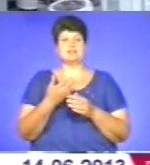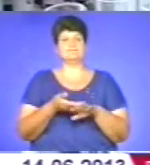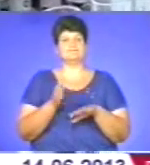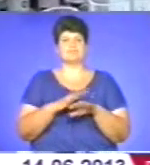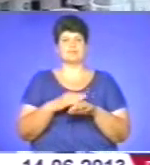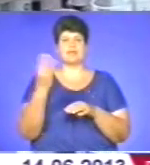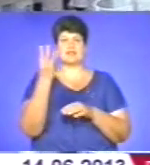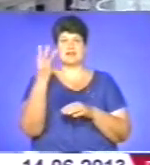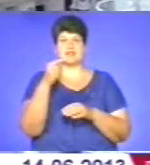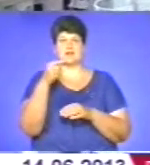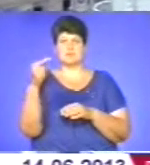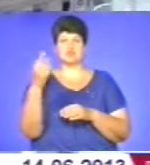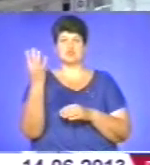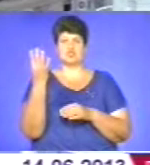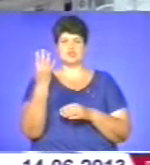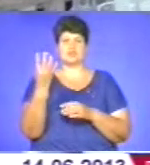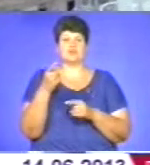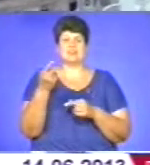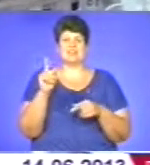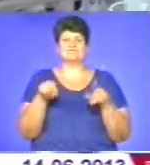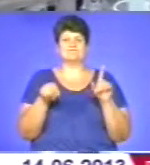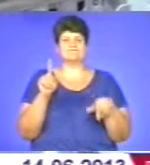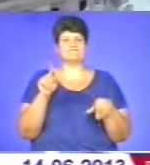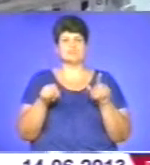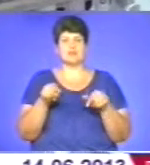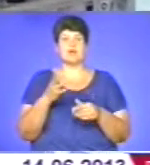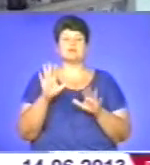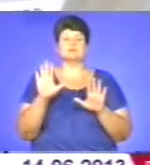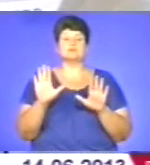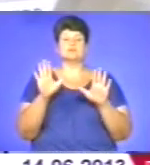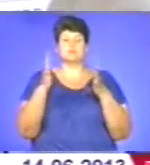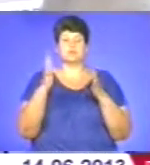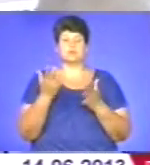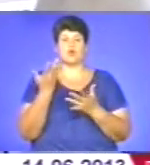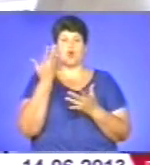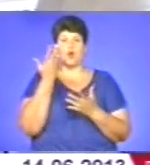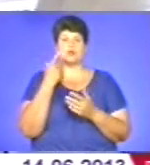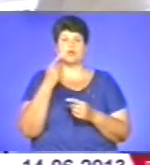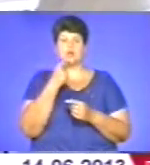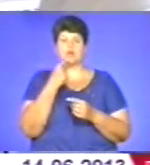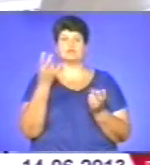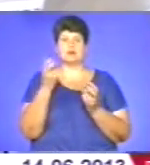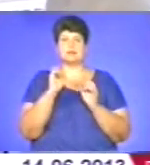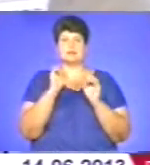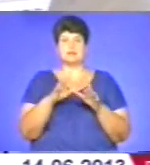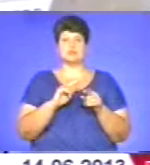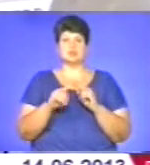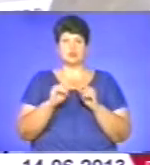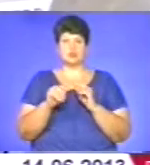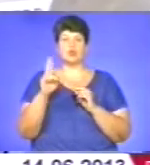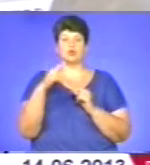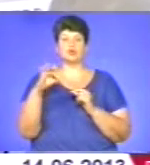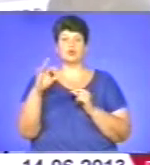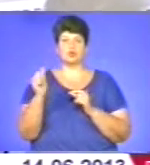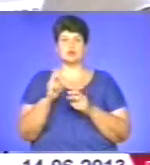та четвертою групами, бо вони рідкісні. Якщо трапляється випадок, коли кров потрібно здати для хворого термінову, донора